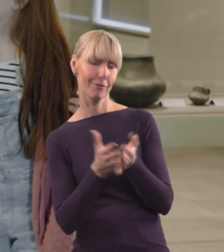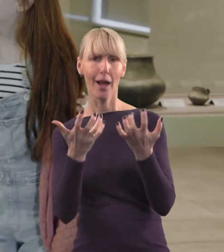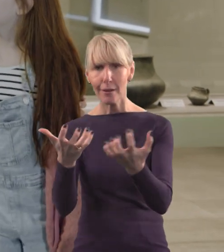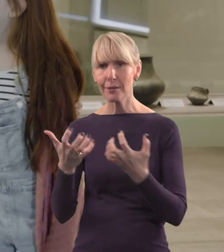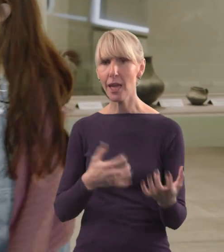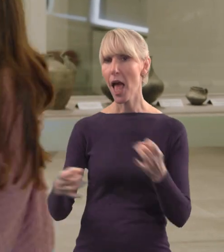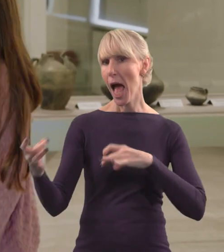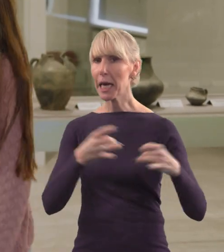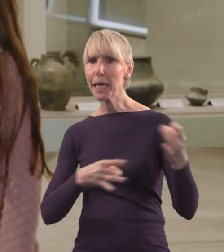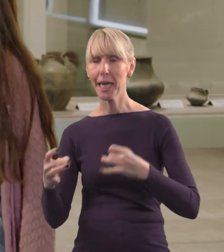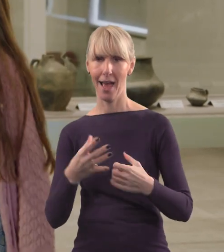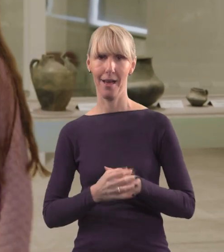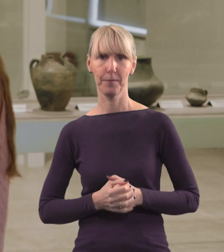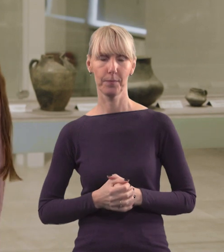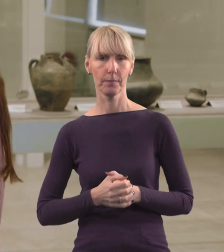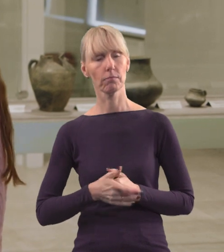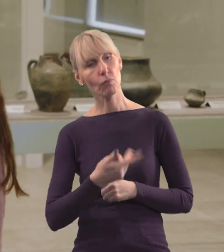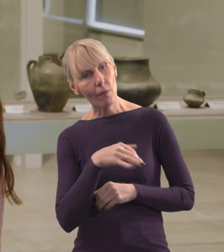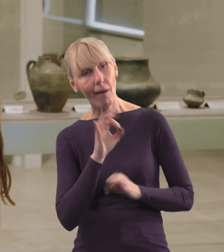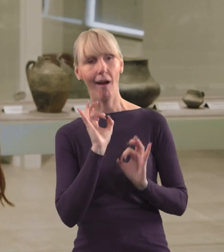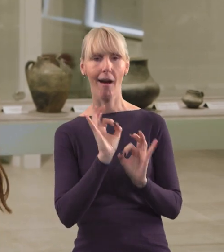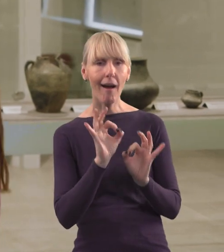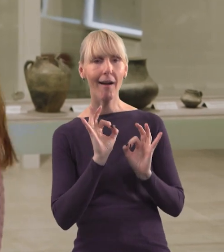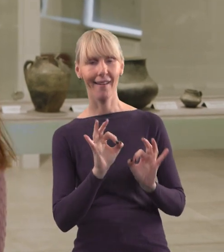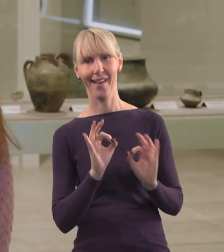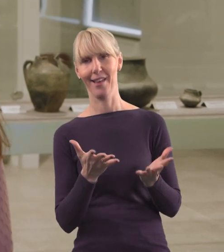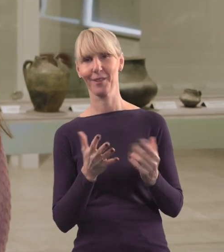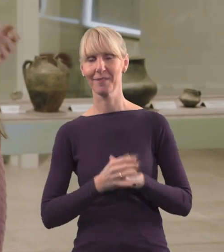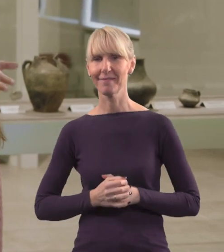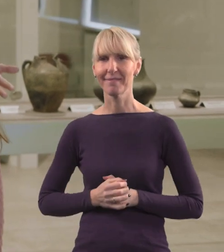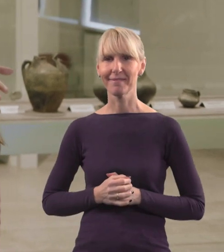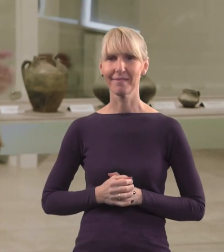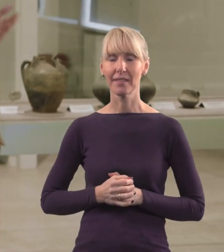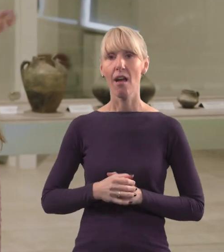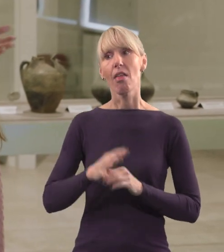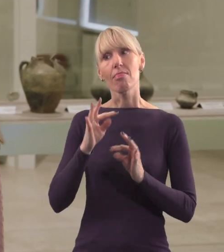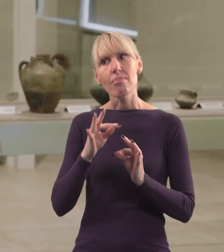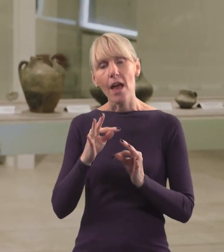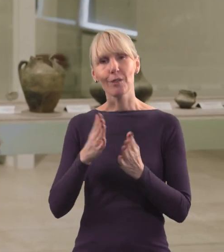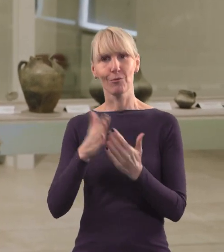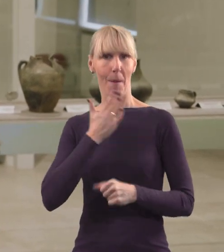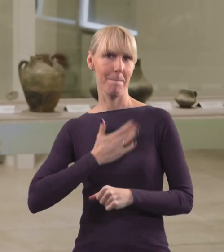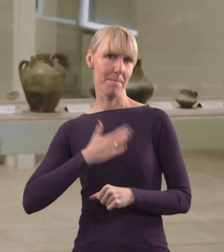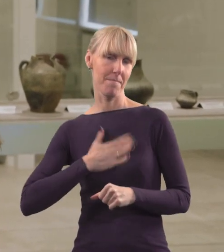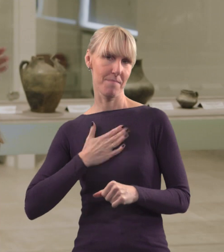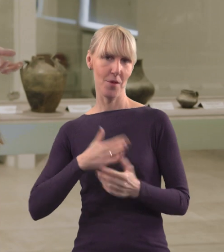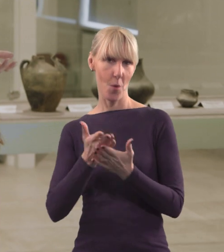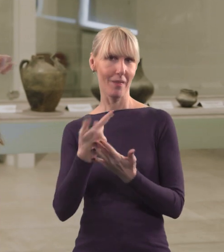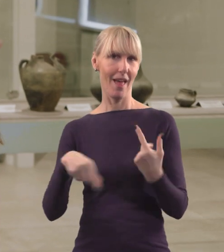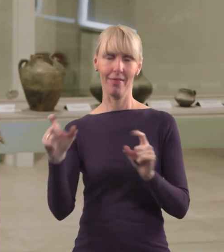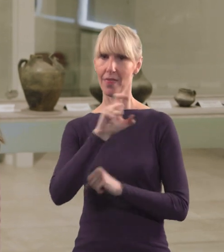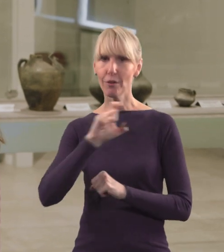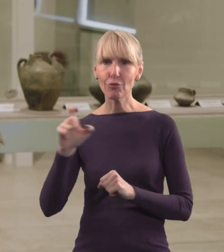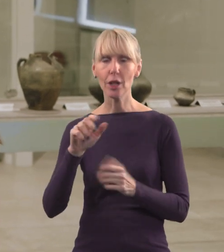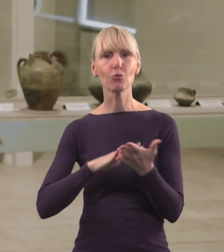chcemy zagrać w gry. No dobrze, już dobrze. Zagramy. Mamy nadzieję, że miło spędziliście z nami czas. Powiat